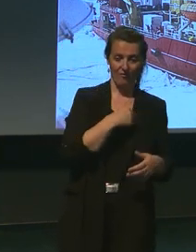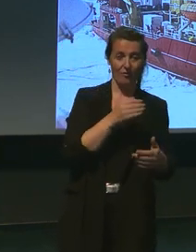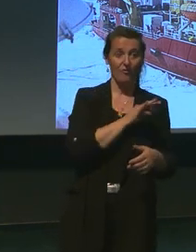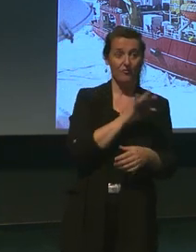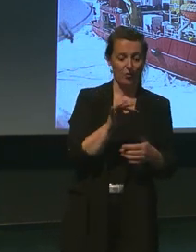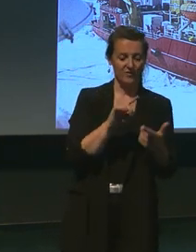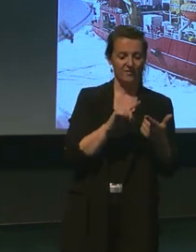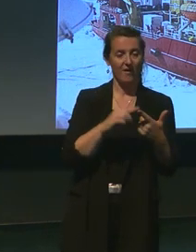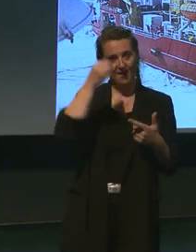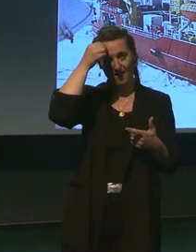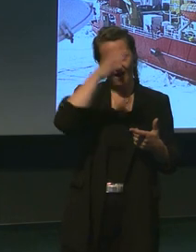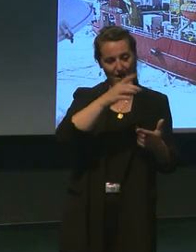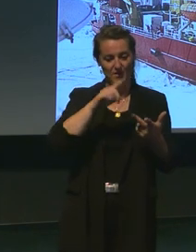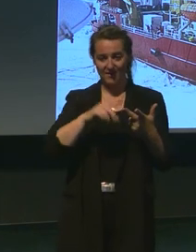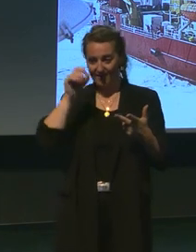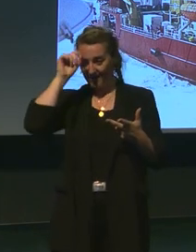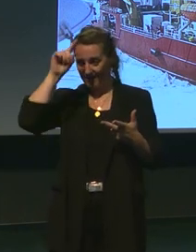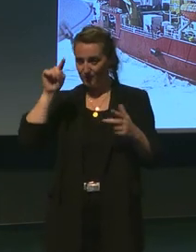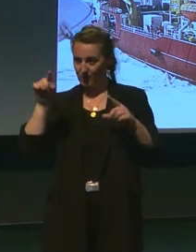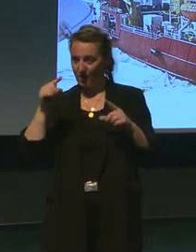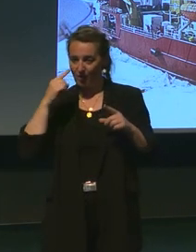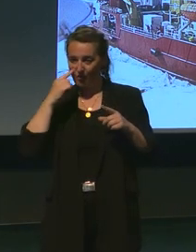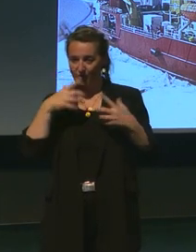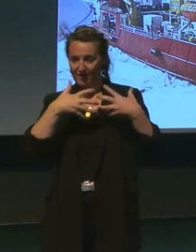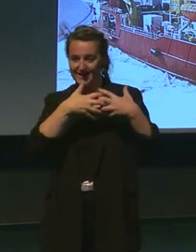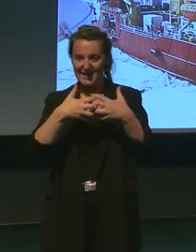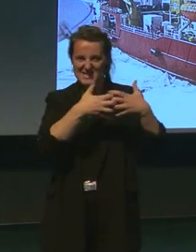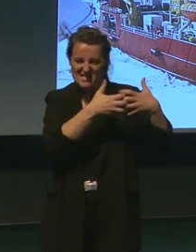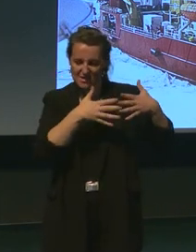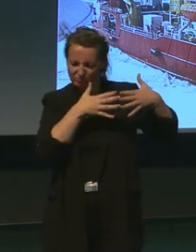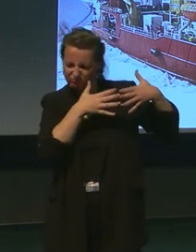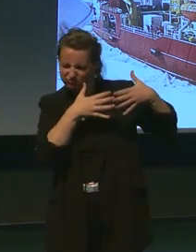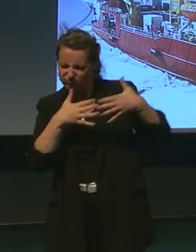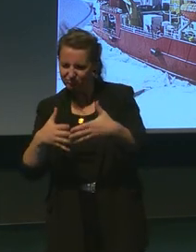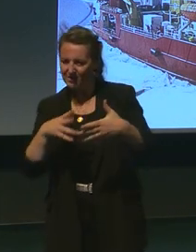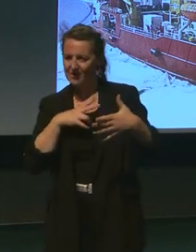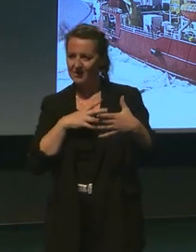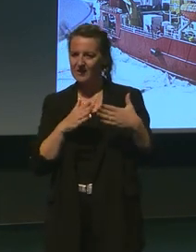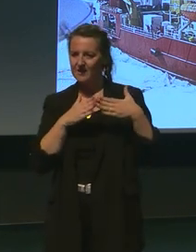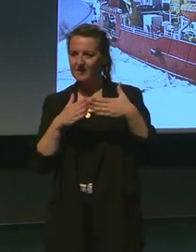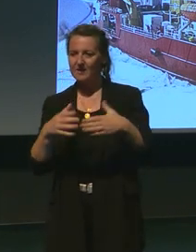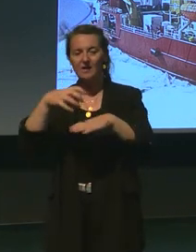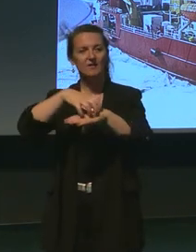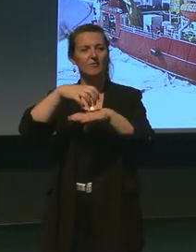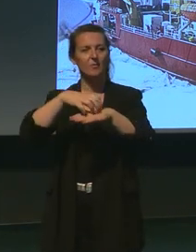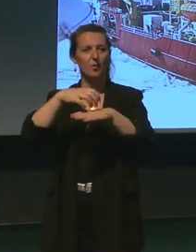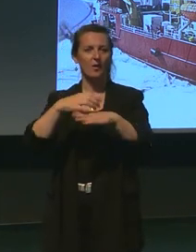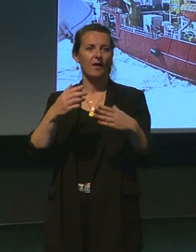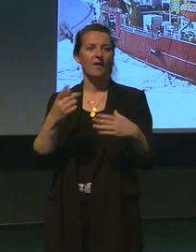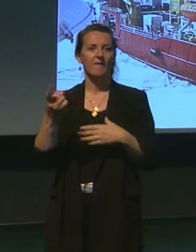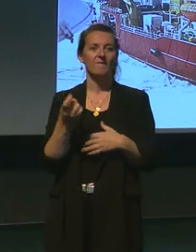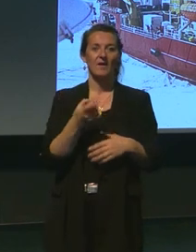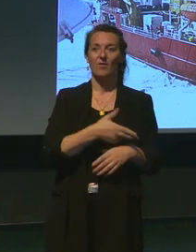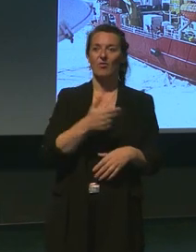polar thern, qui est en haut, et en bas, sur la gauche, vous avez donc le navire polaire Polarduk, un navire norvégien, affrété par les